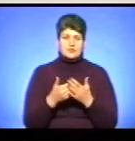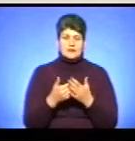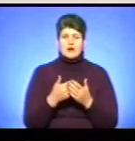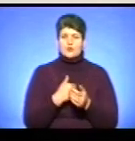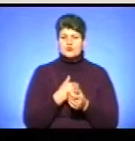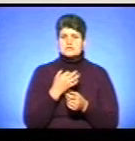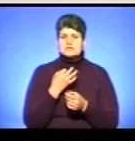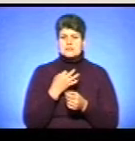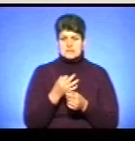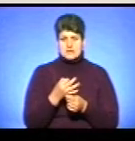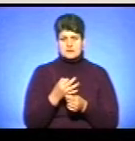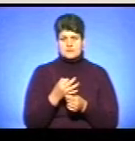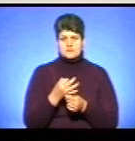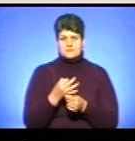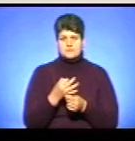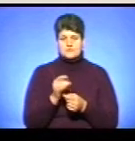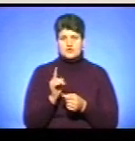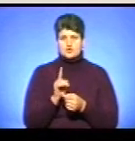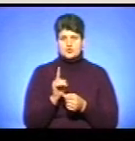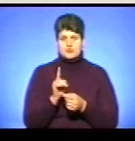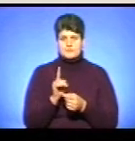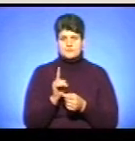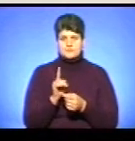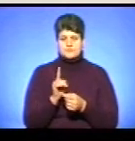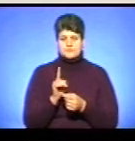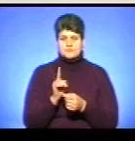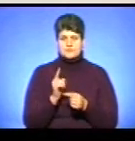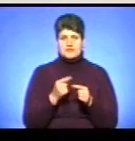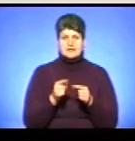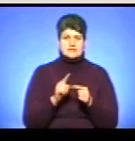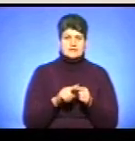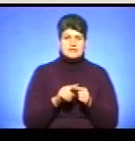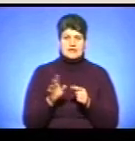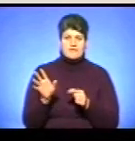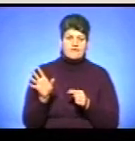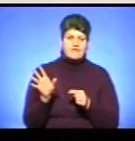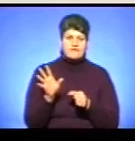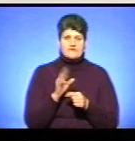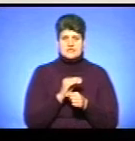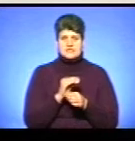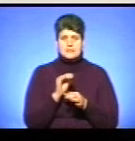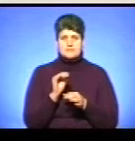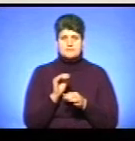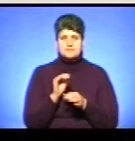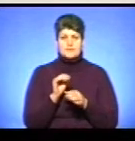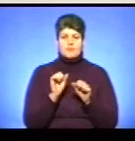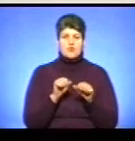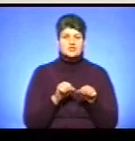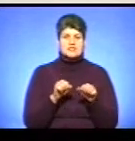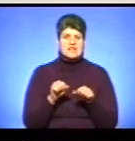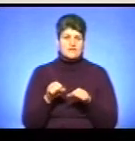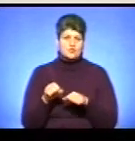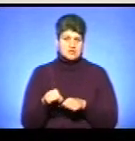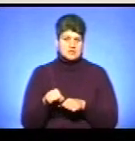хочу сказати наступне, що це всі параметри, всі можливості